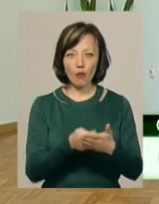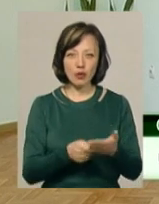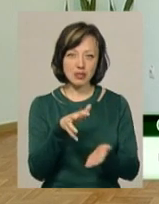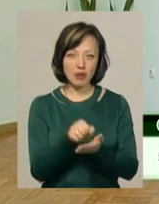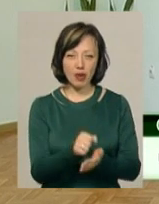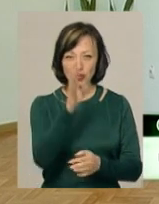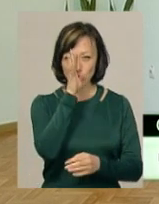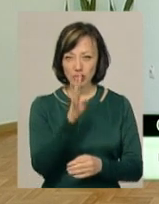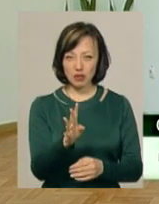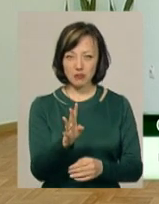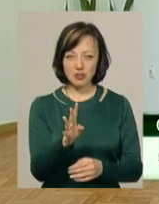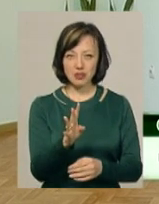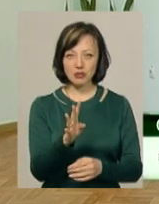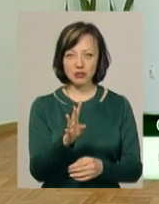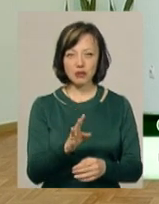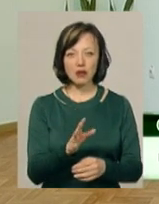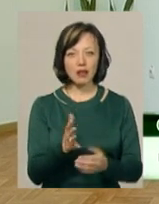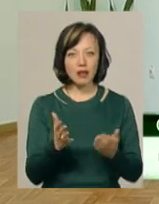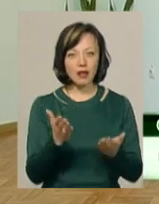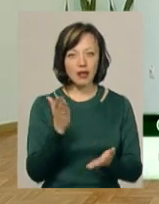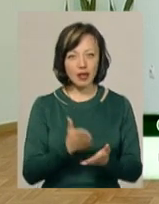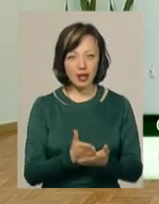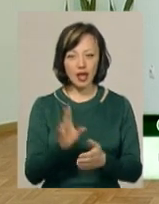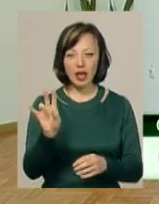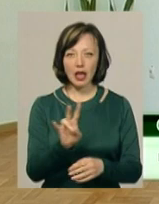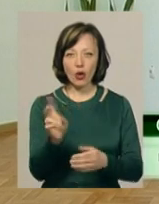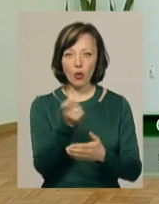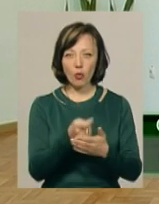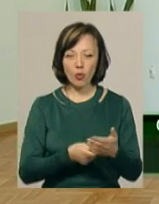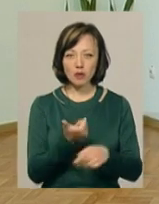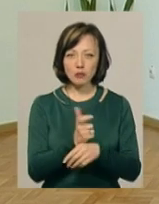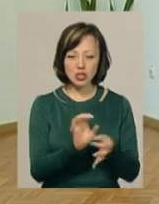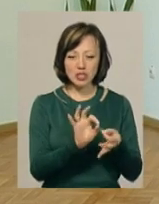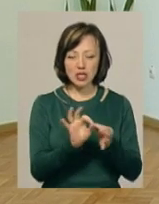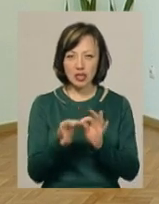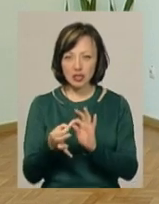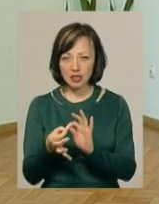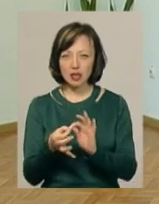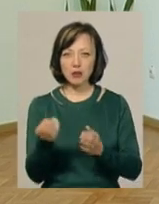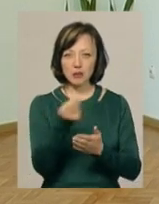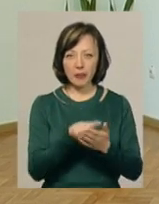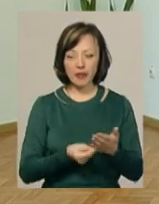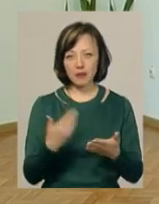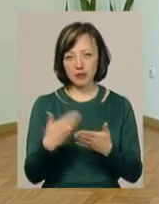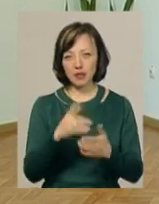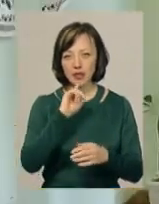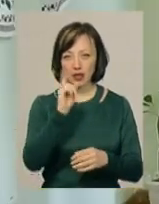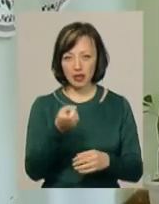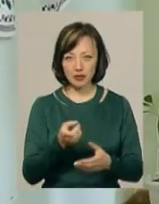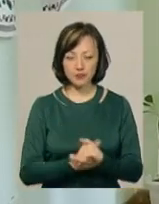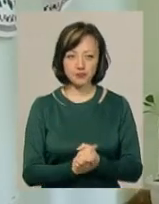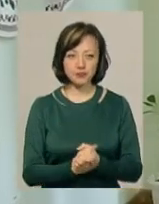4 місяці. 4 місяці. Є ікони, які більш такі складні сюжетні, пишуться десь рік.